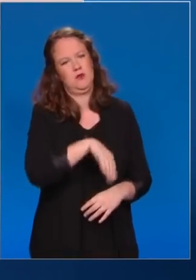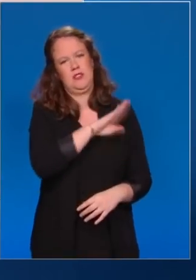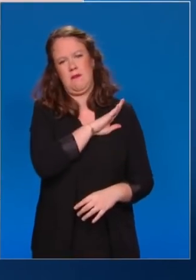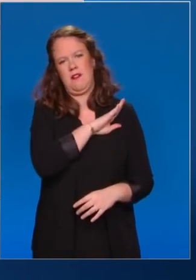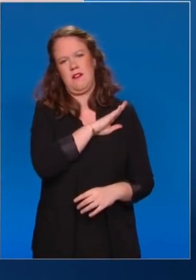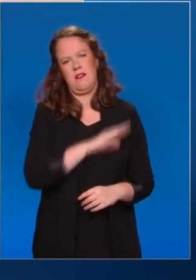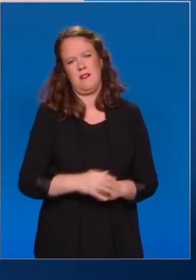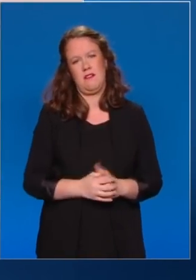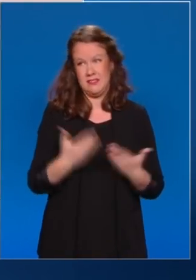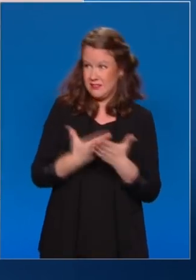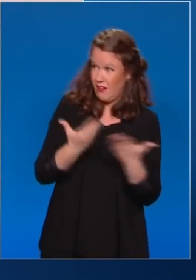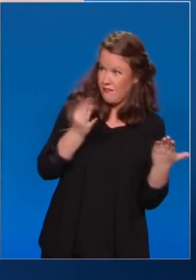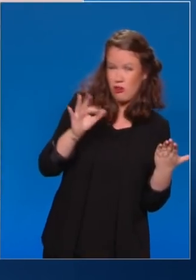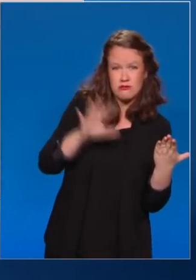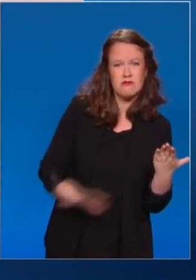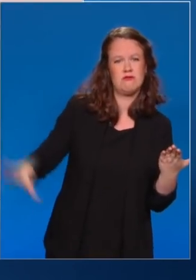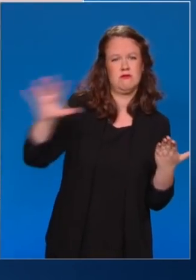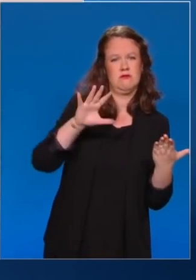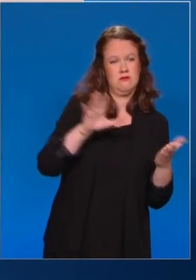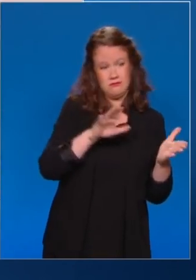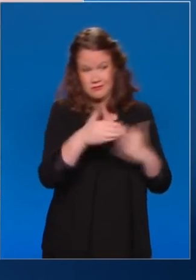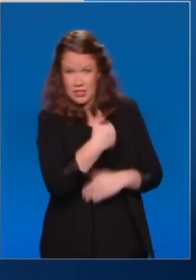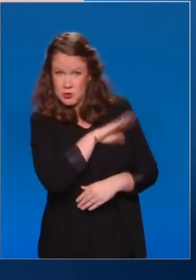responsable et solidaire. Je compte donc sur vous.